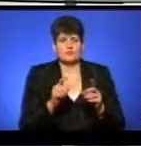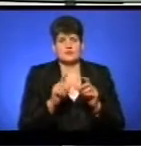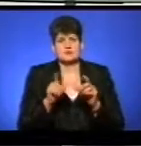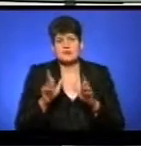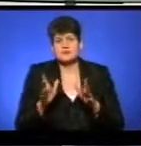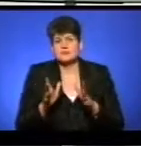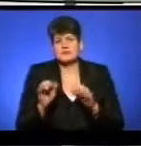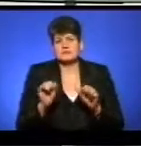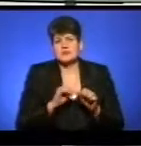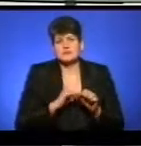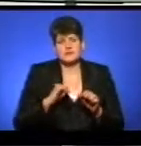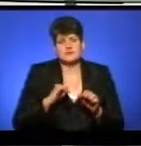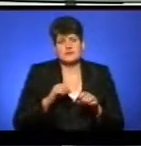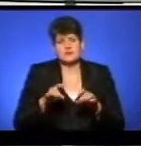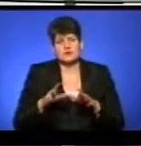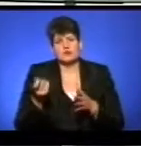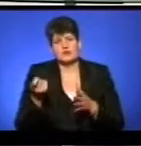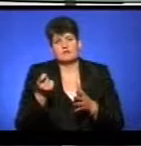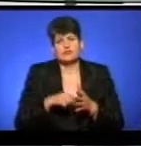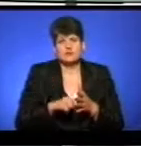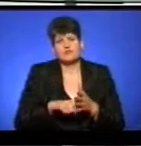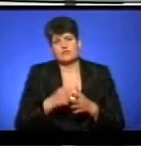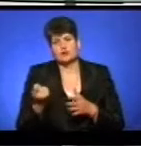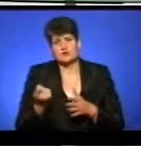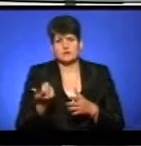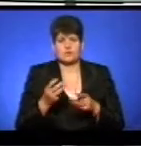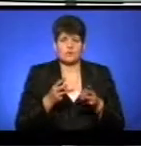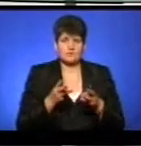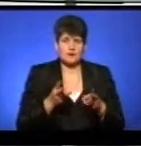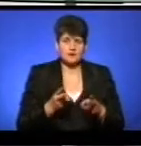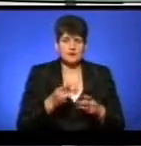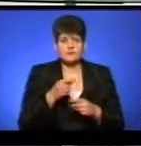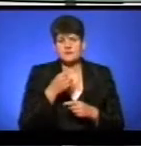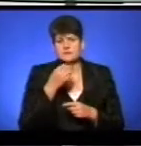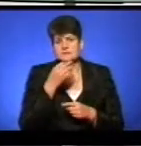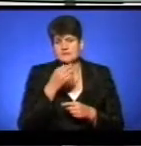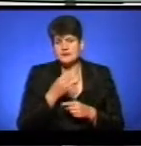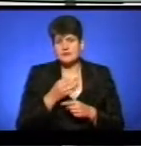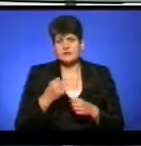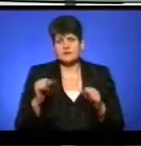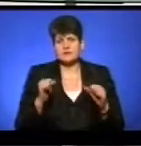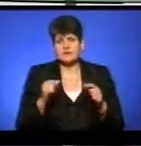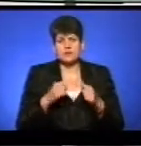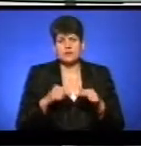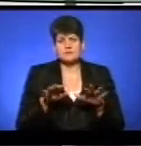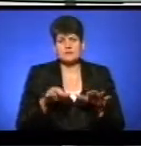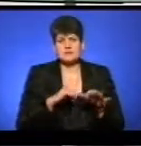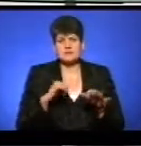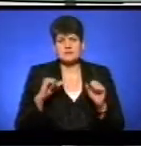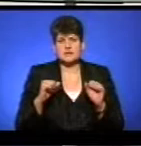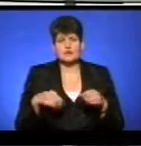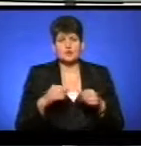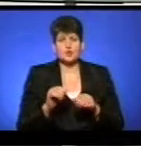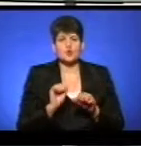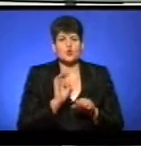місцях вирішують, коли вмикають і вимикають опалення. Як повідомив Дмитро Пастернак, очільники органів місцевого самоврядування дають